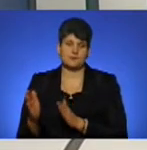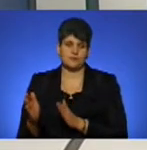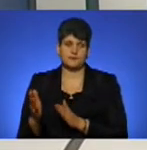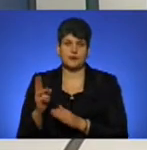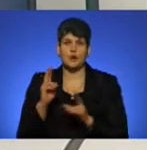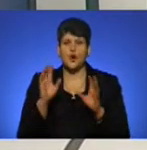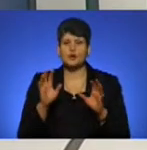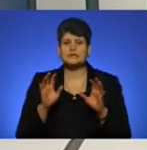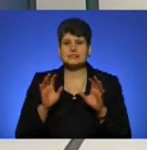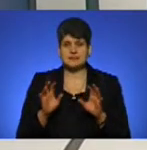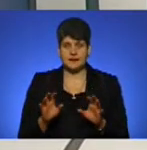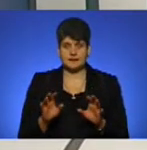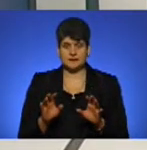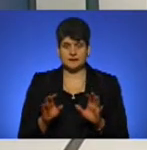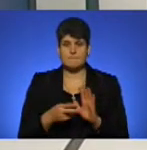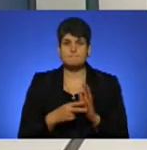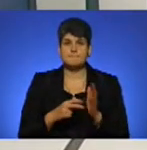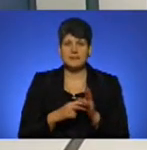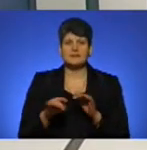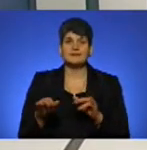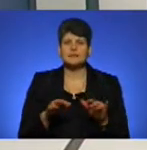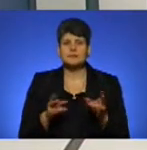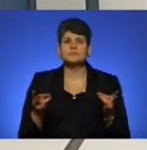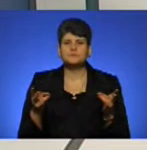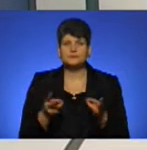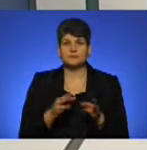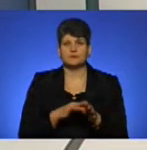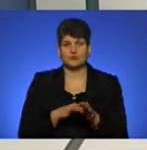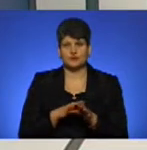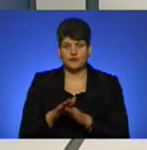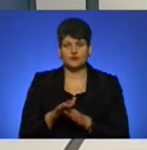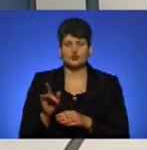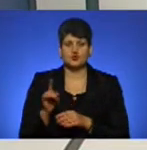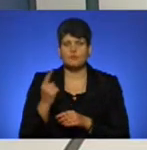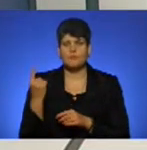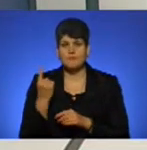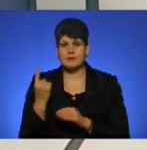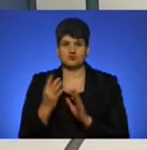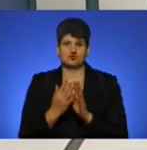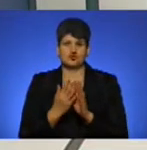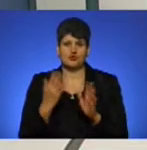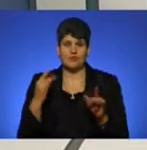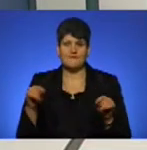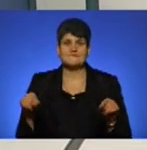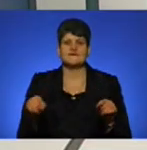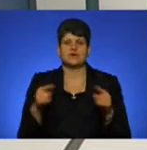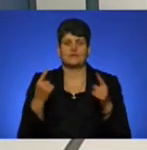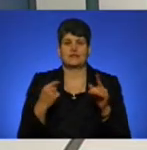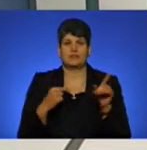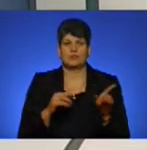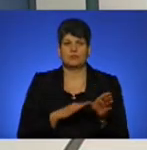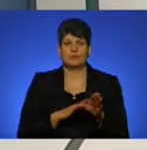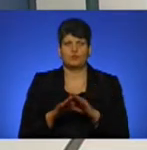концепцію, план дій, який потрібно виконати, щоб першочергово відновити його повноцінну